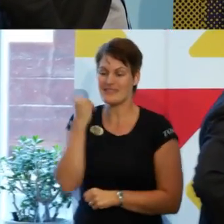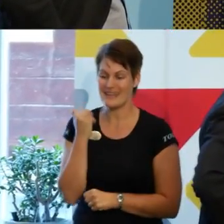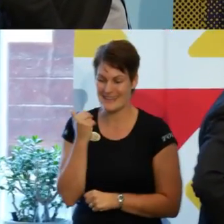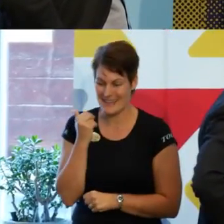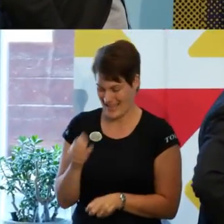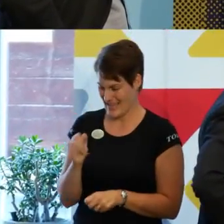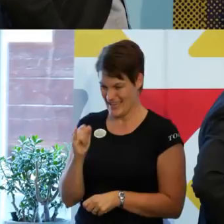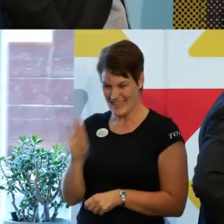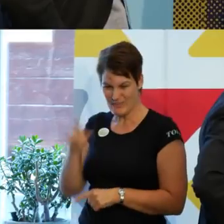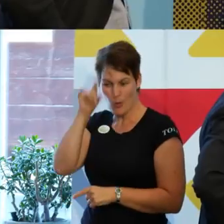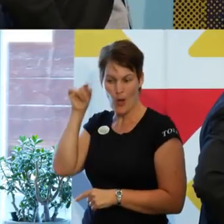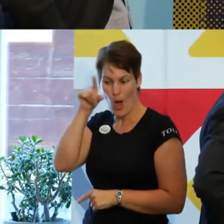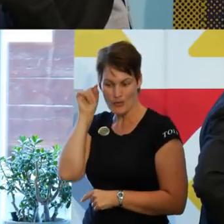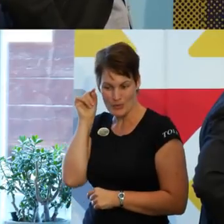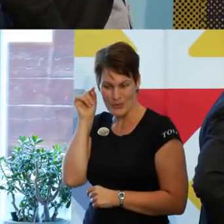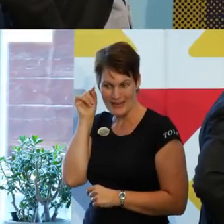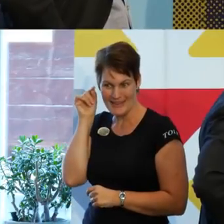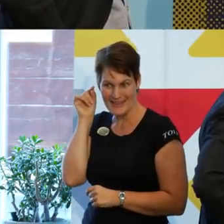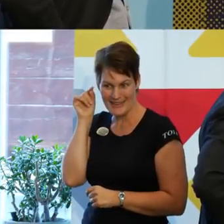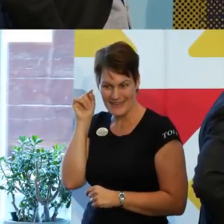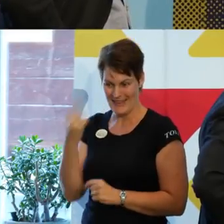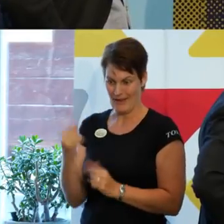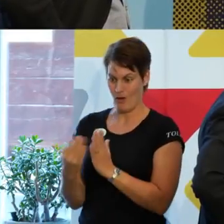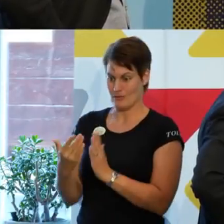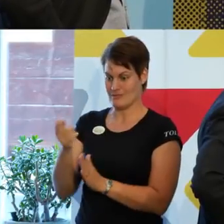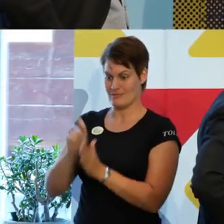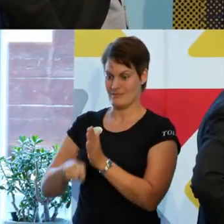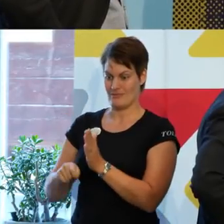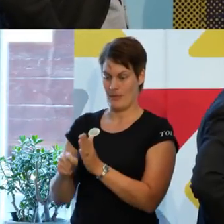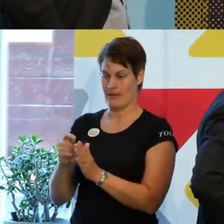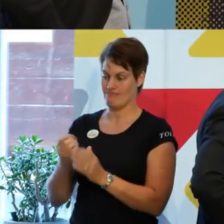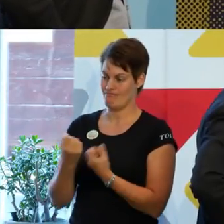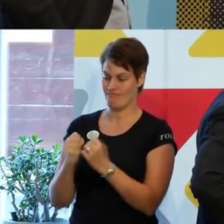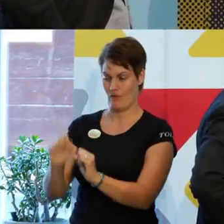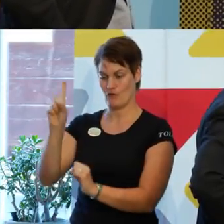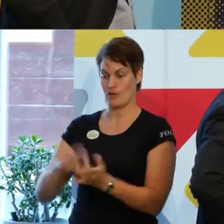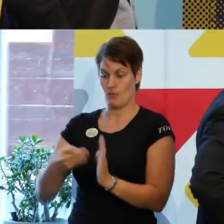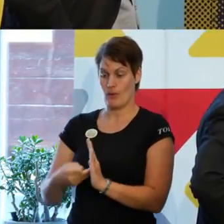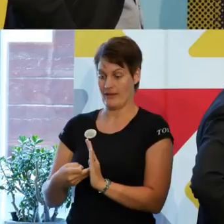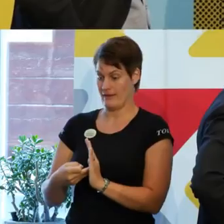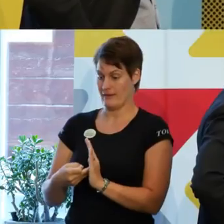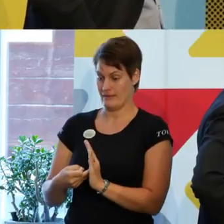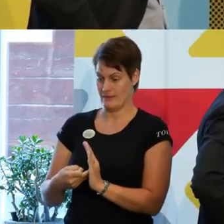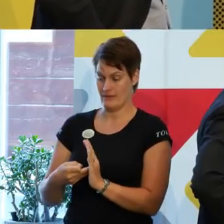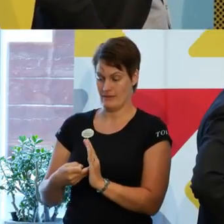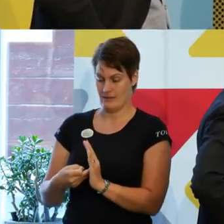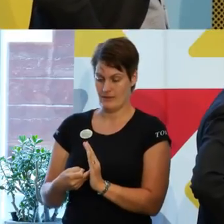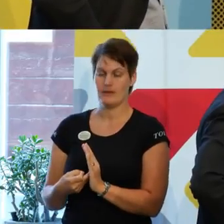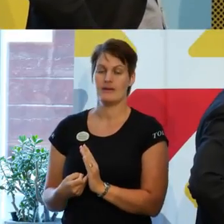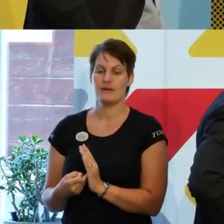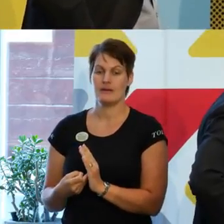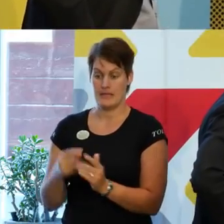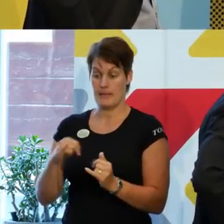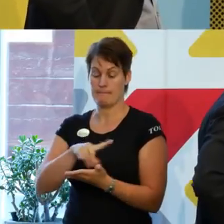Ingrid var kurator och var en av initiativtagarna till ett av de första projekten som jag drev, vi-projektet i